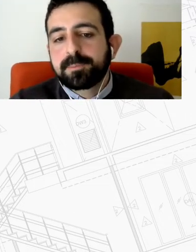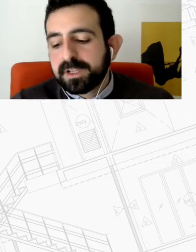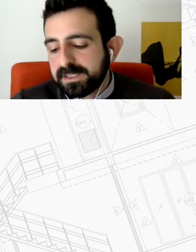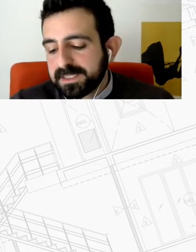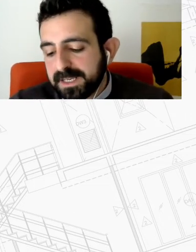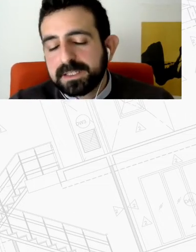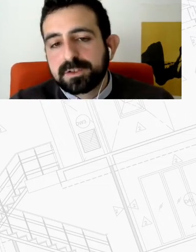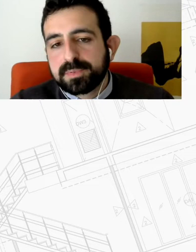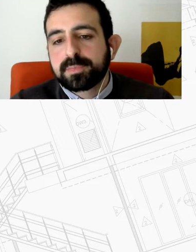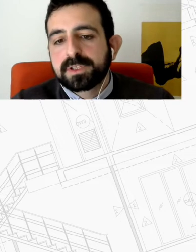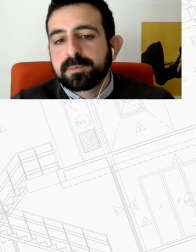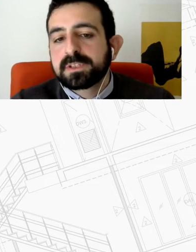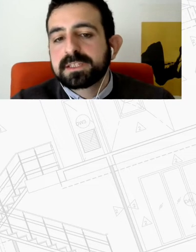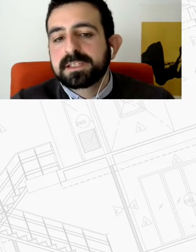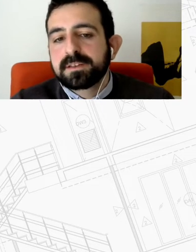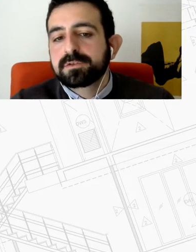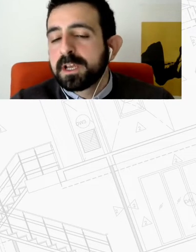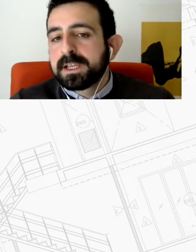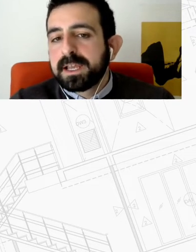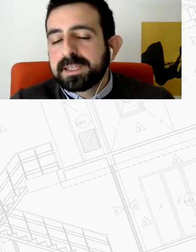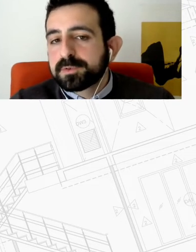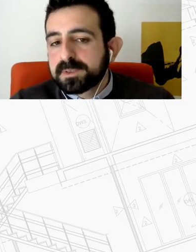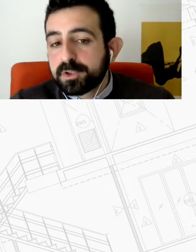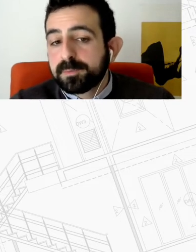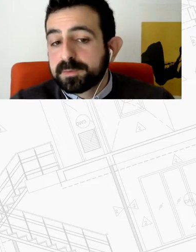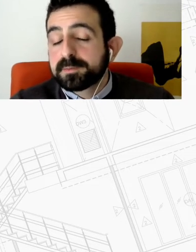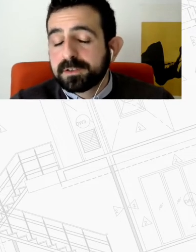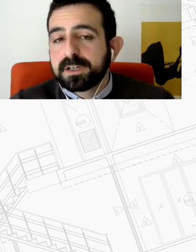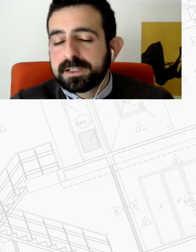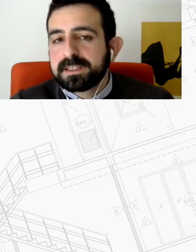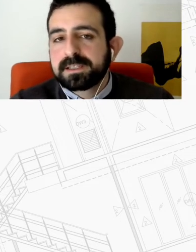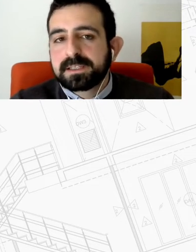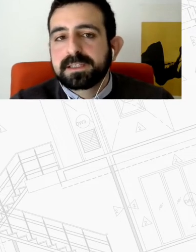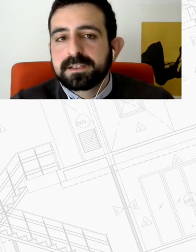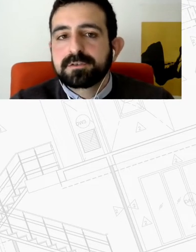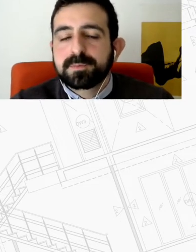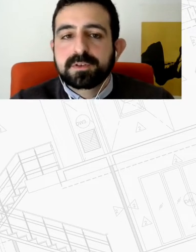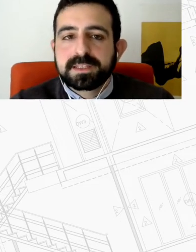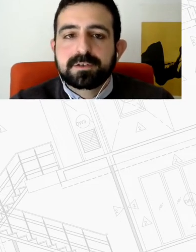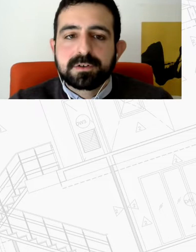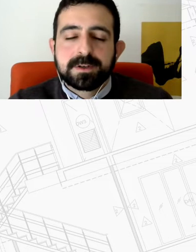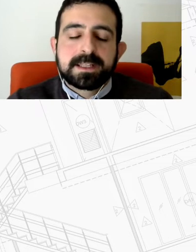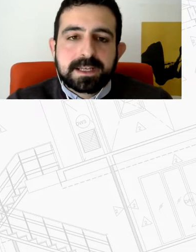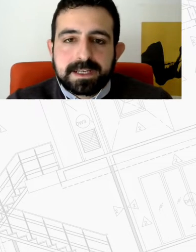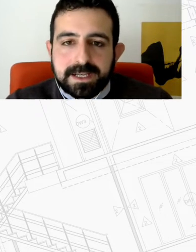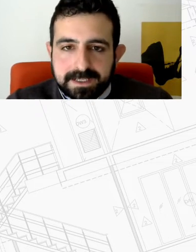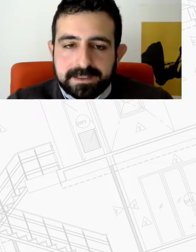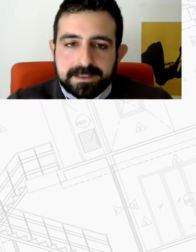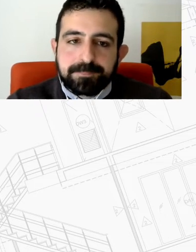ανταποκρίνεται σε ανάγκες οι οποίες προκύπτουν και συνήθως έχει πιο αποσπασματικό χαρακτήρα και κυρίως επιδοματικό